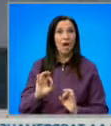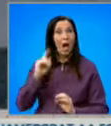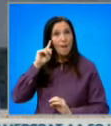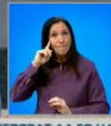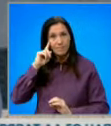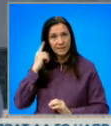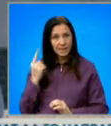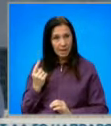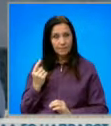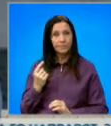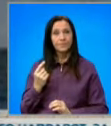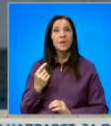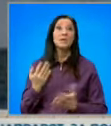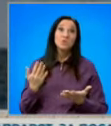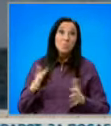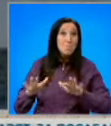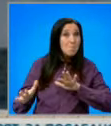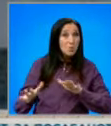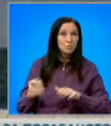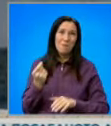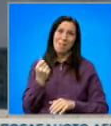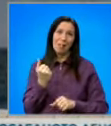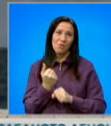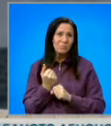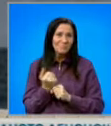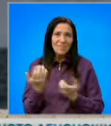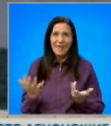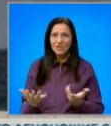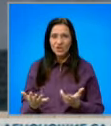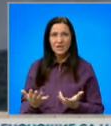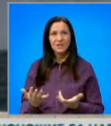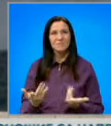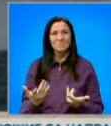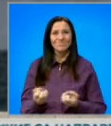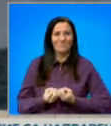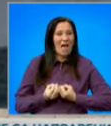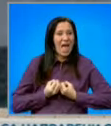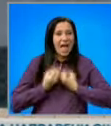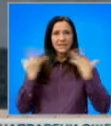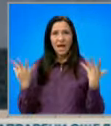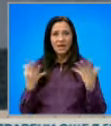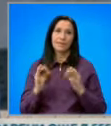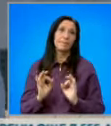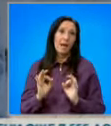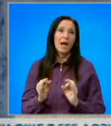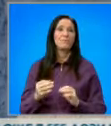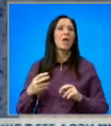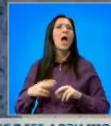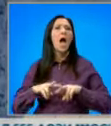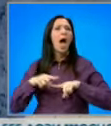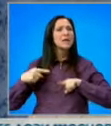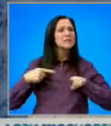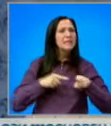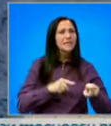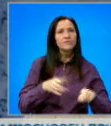че може би малко нещата се ескалират, но следствието ще си